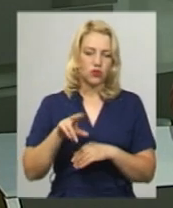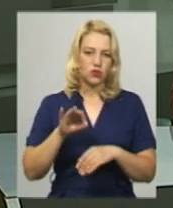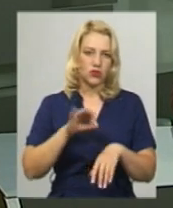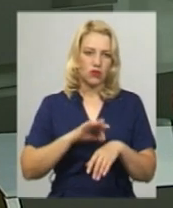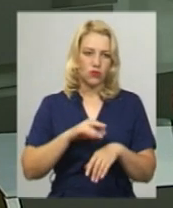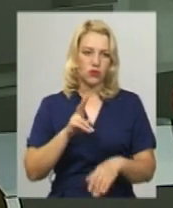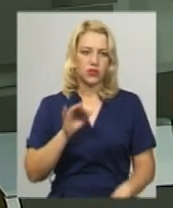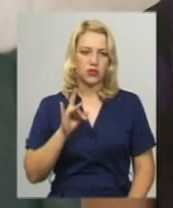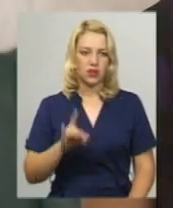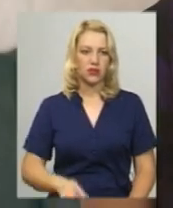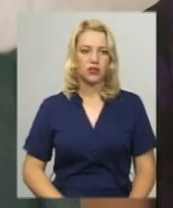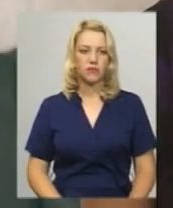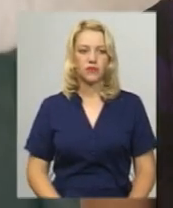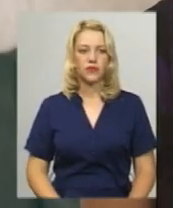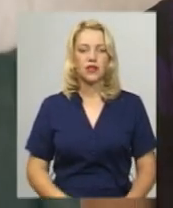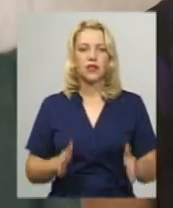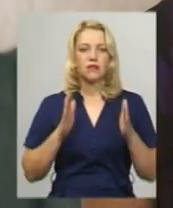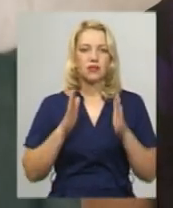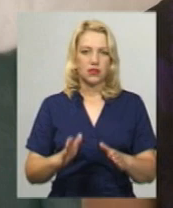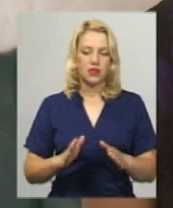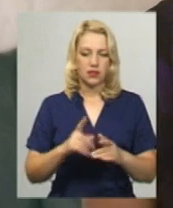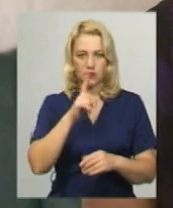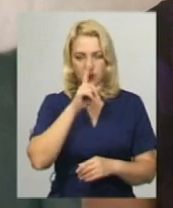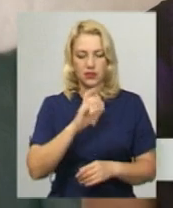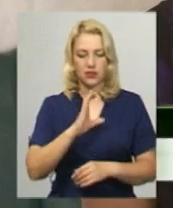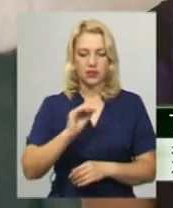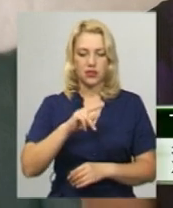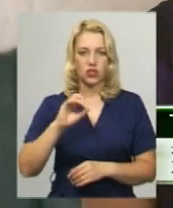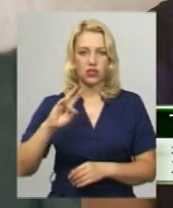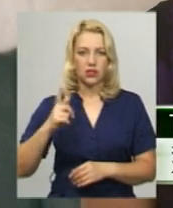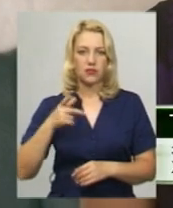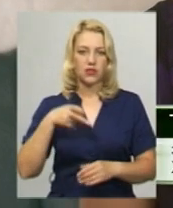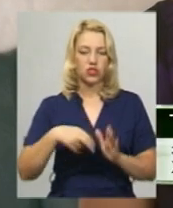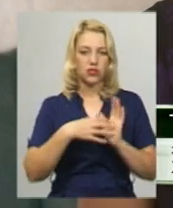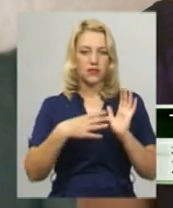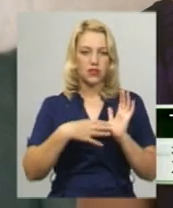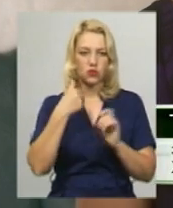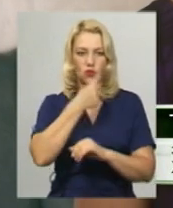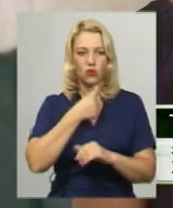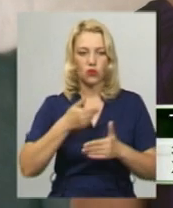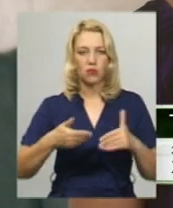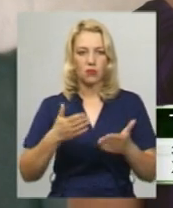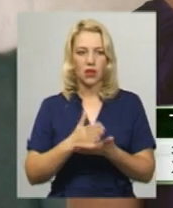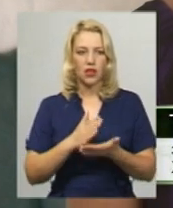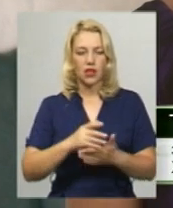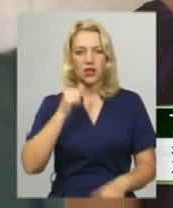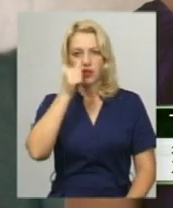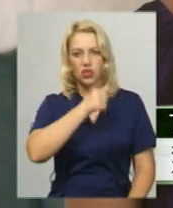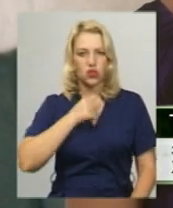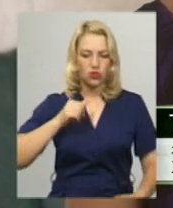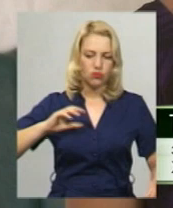Кір. Тільки за січень 2019 року ми мали річну